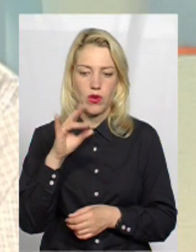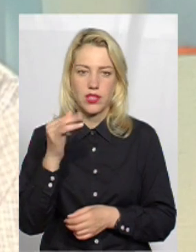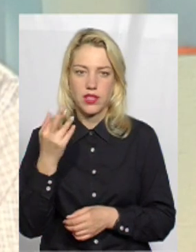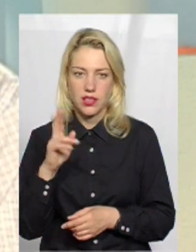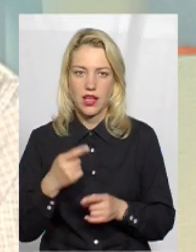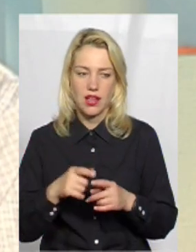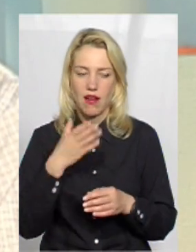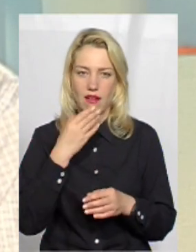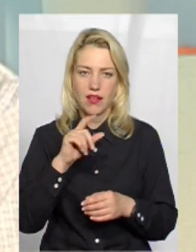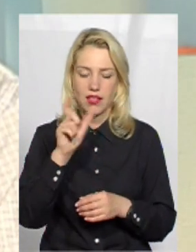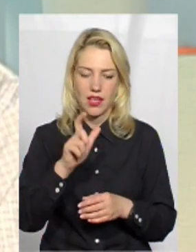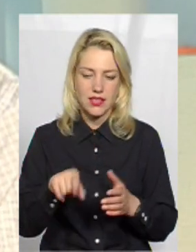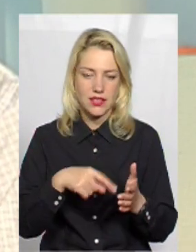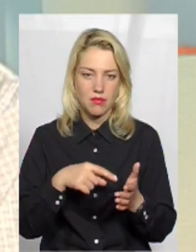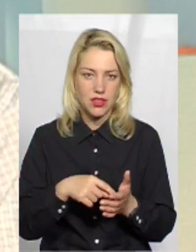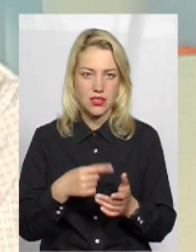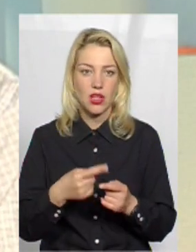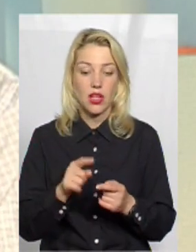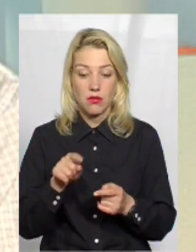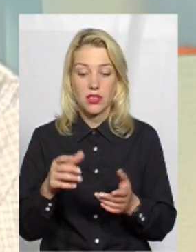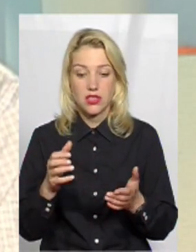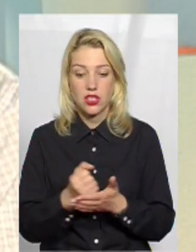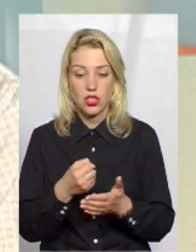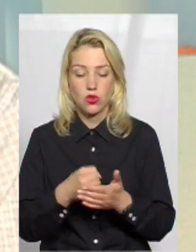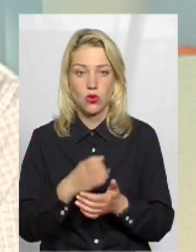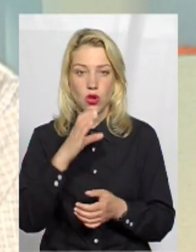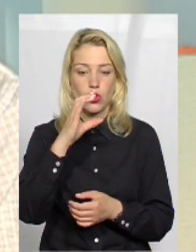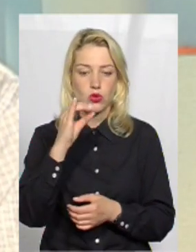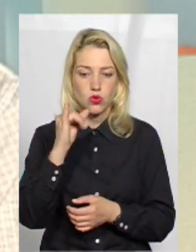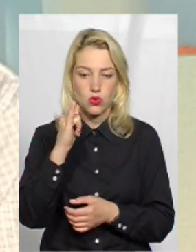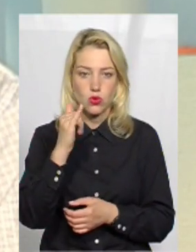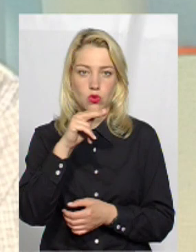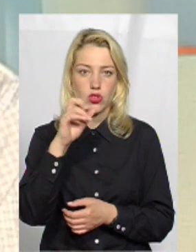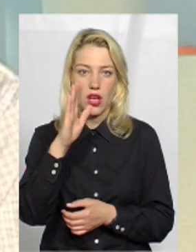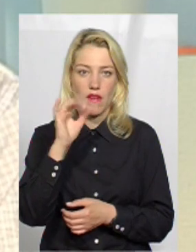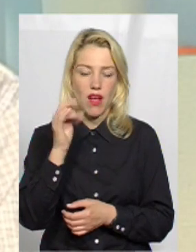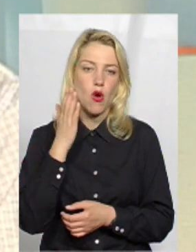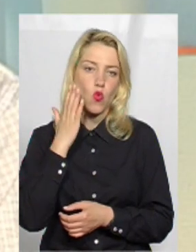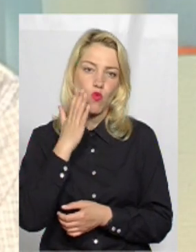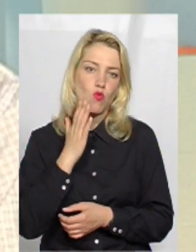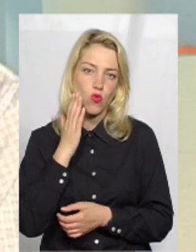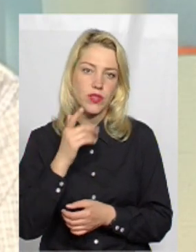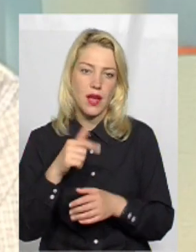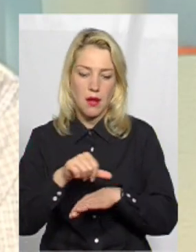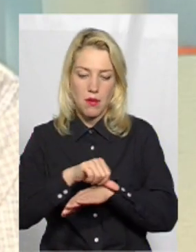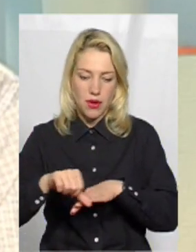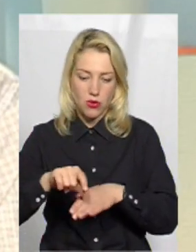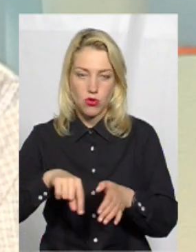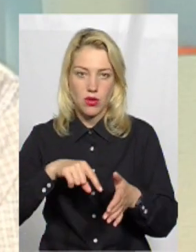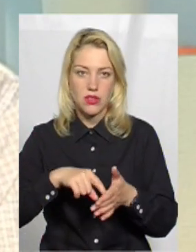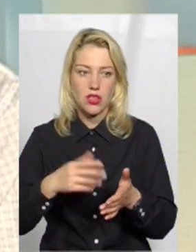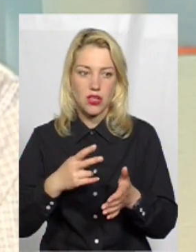місто, дуже красиве, ми знайшли квитки до Сучави, це Румунія, прикордонне містечко, до якого 80